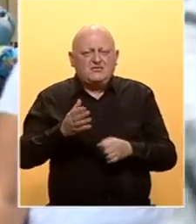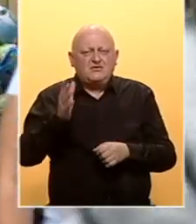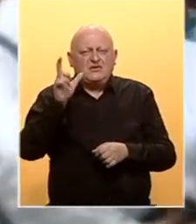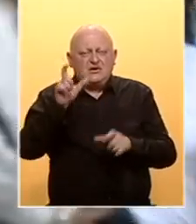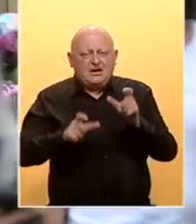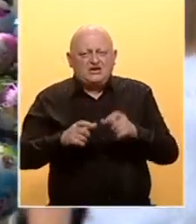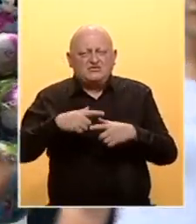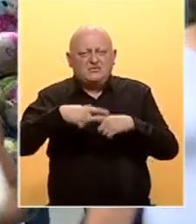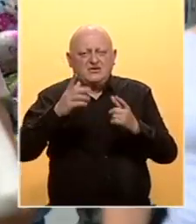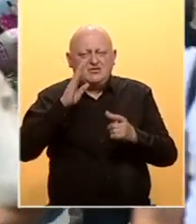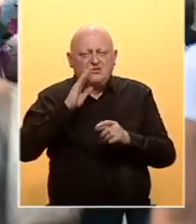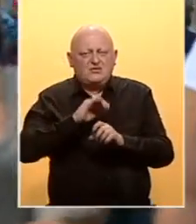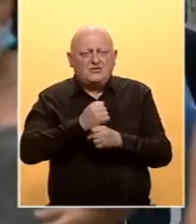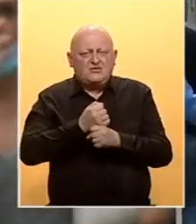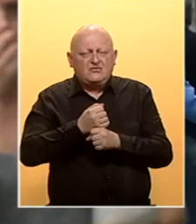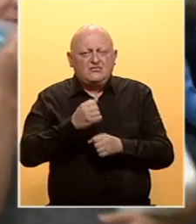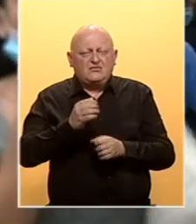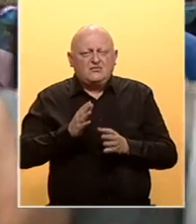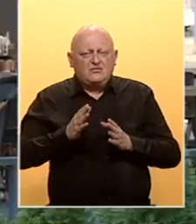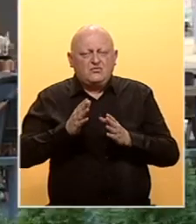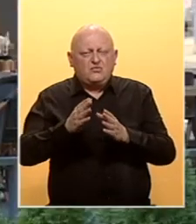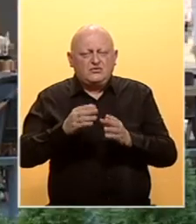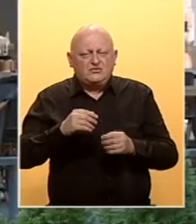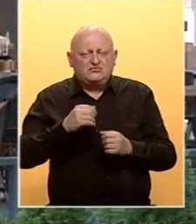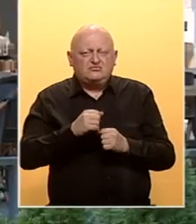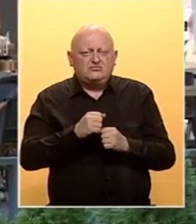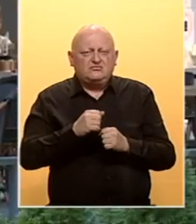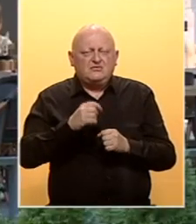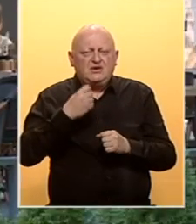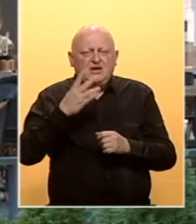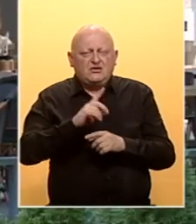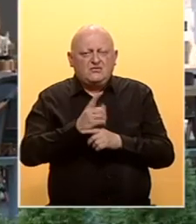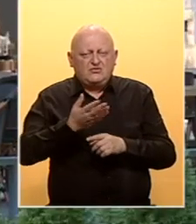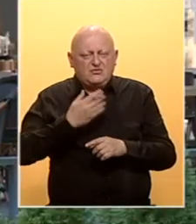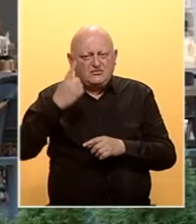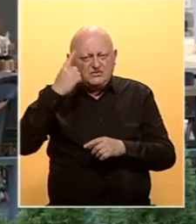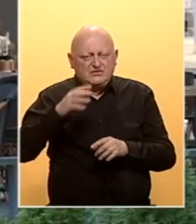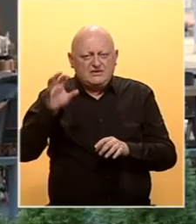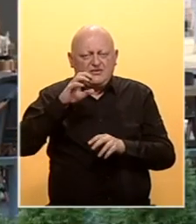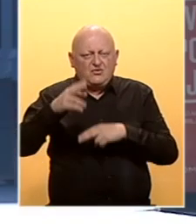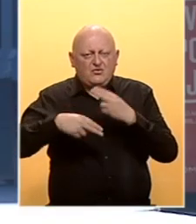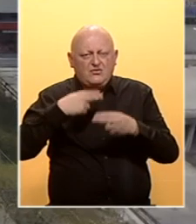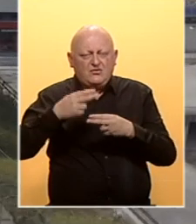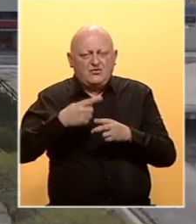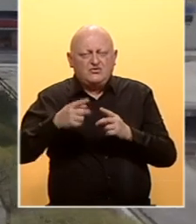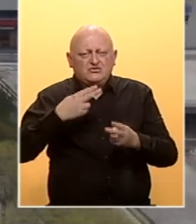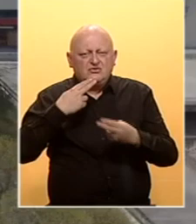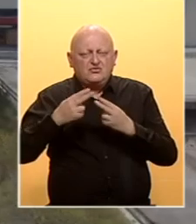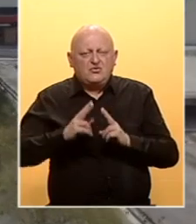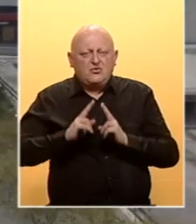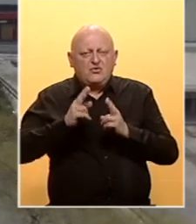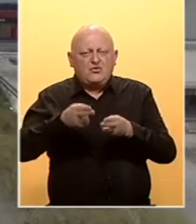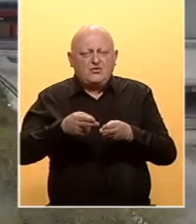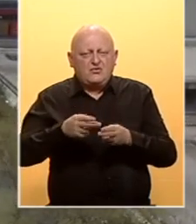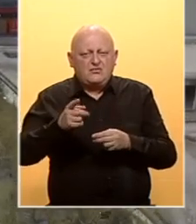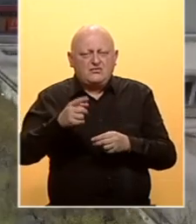je jasno da se BiH ne pomira na evropskom putu, kažu analitičari. Od momenta kada smo dobili mišljenje Evropske komisije, osim dogovora o Mostaru i